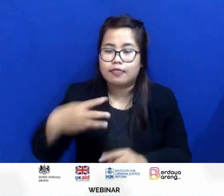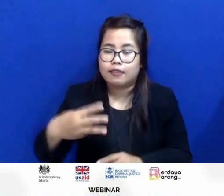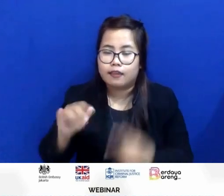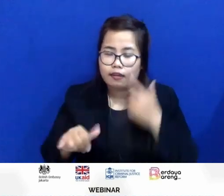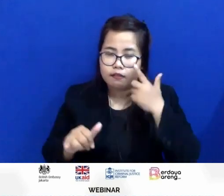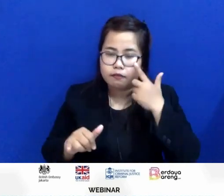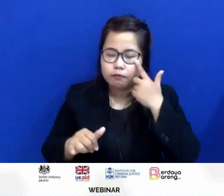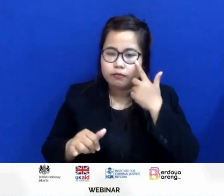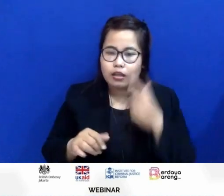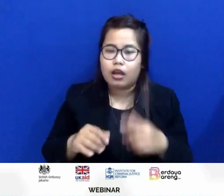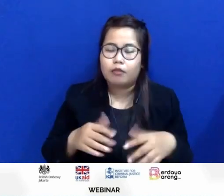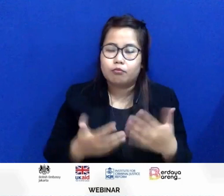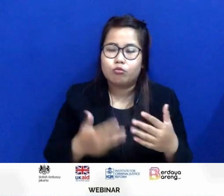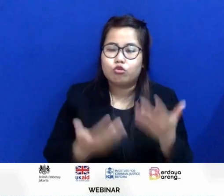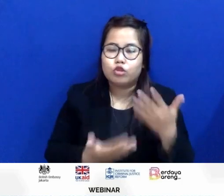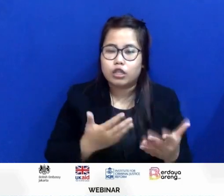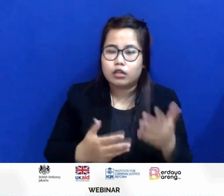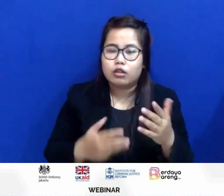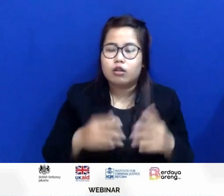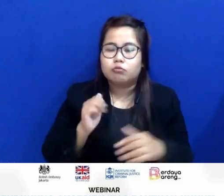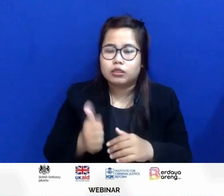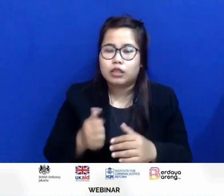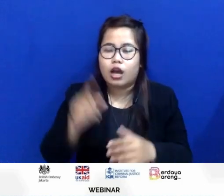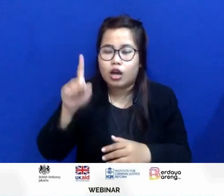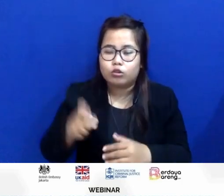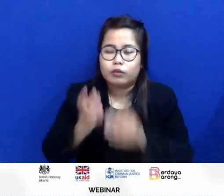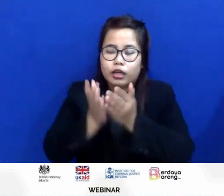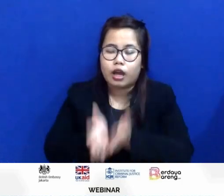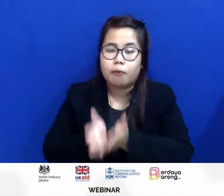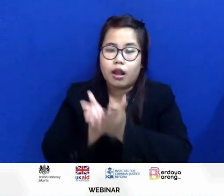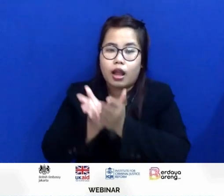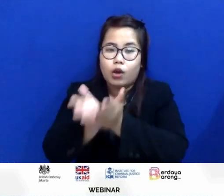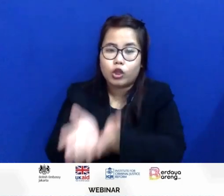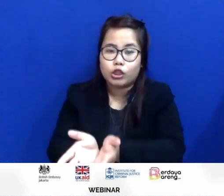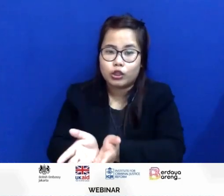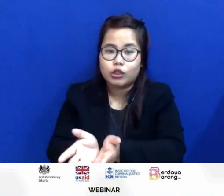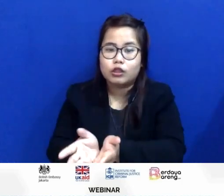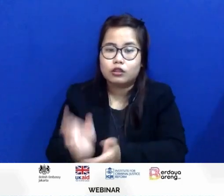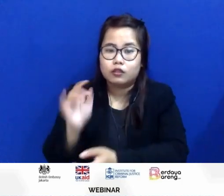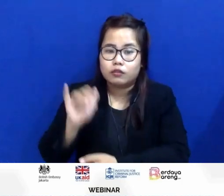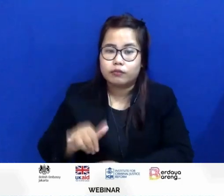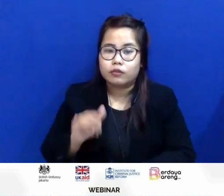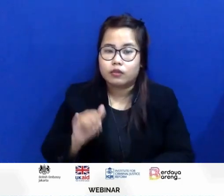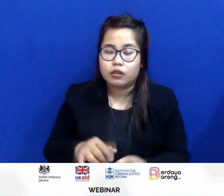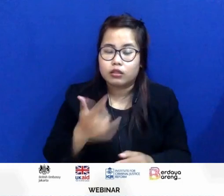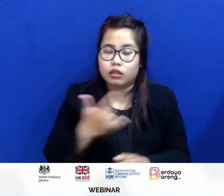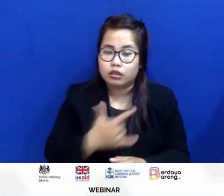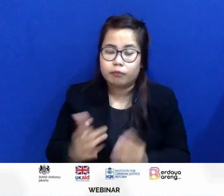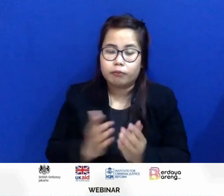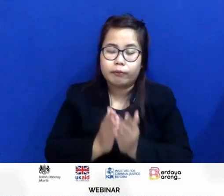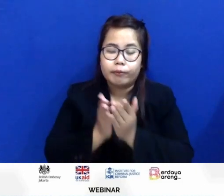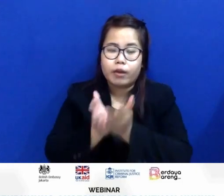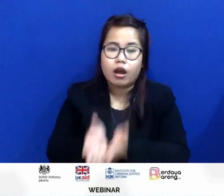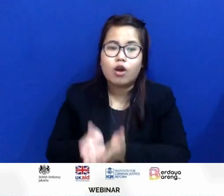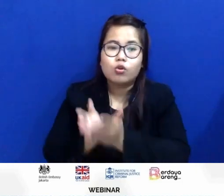Ternate, Morotai, ini mesti naik kapal laut ini. Ya kan? Tetap naik perahu. Jadi itu